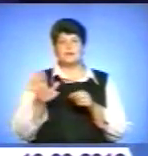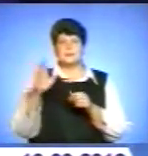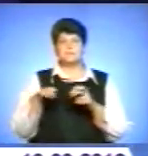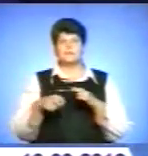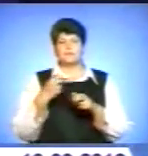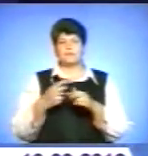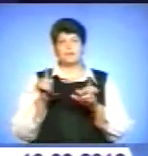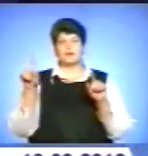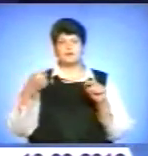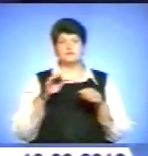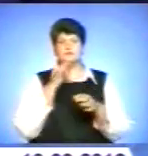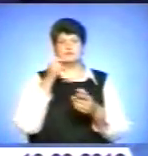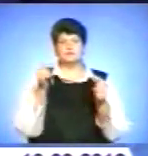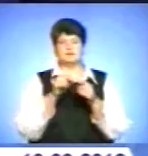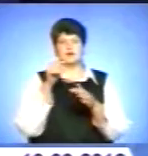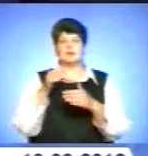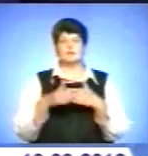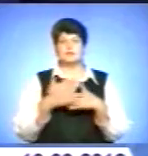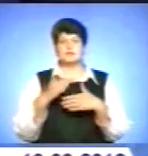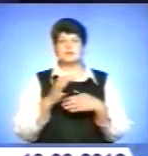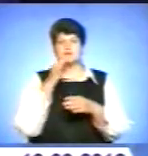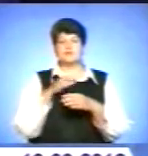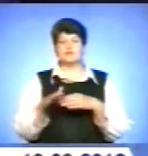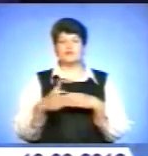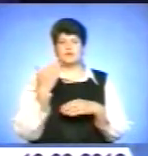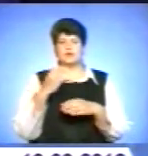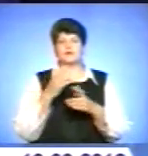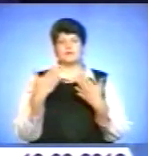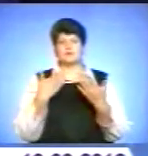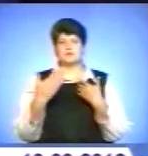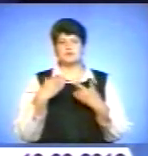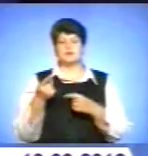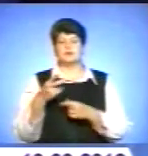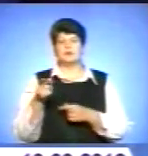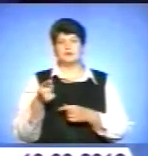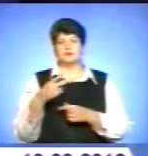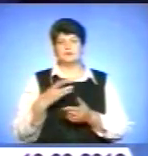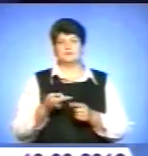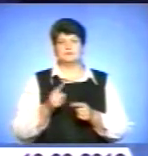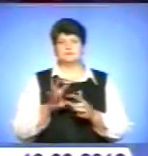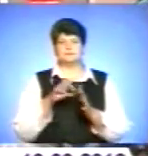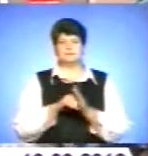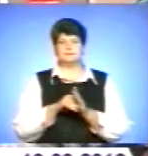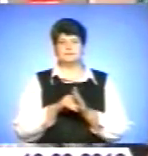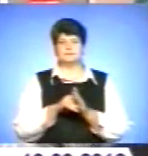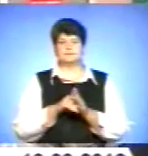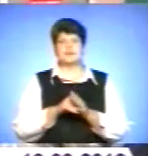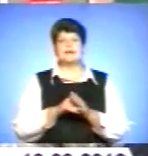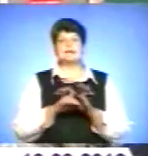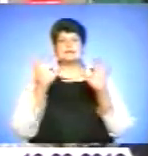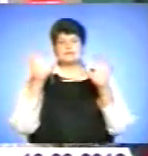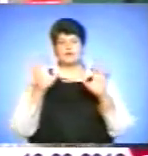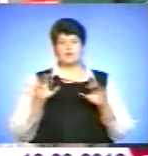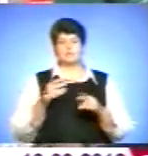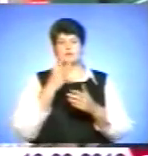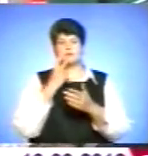адміністративну відповідальність. Як ставляться до нововведень тернополяни, з'ясовували наші журналісти. Закон передбачає